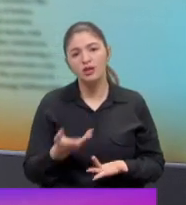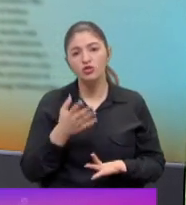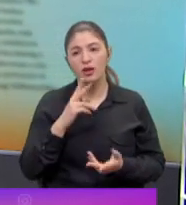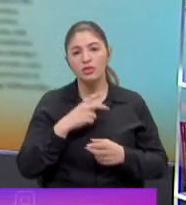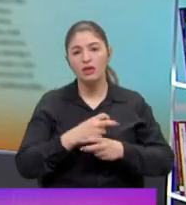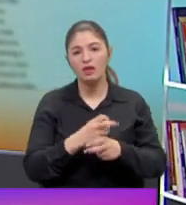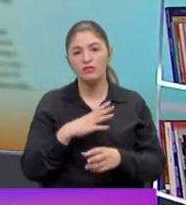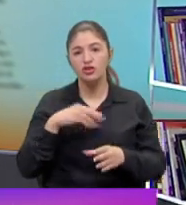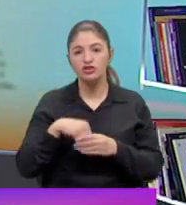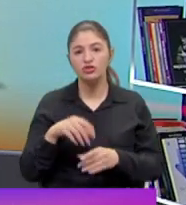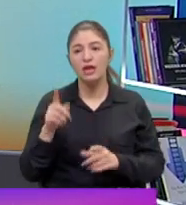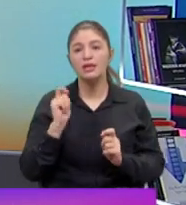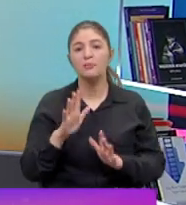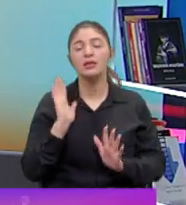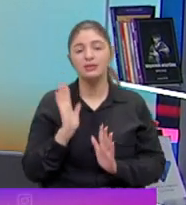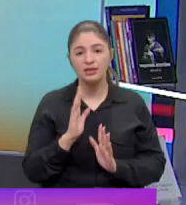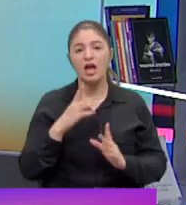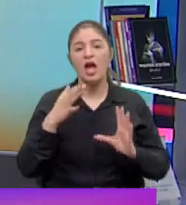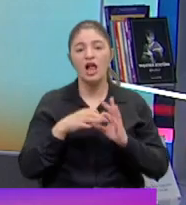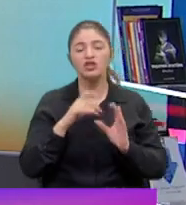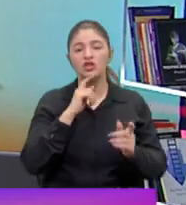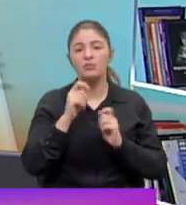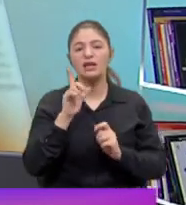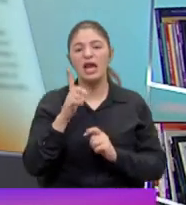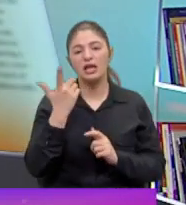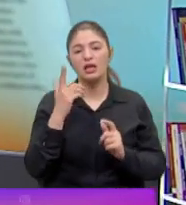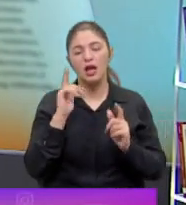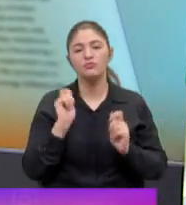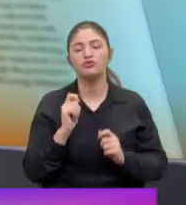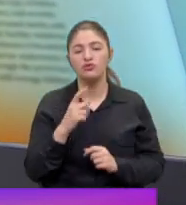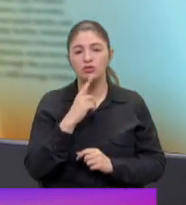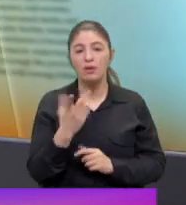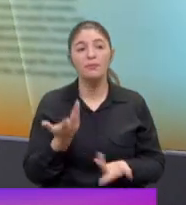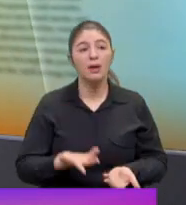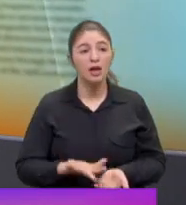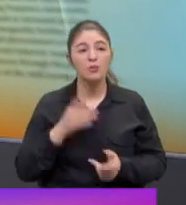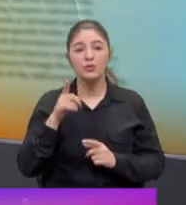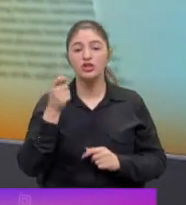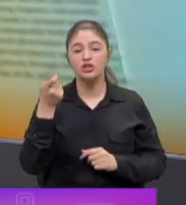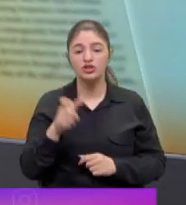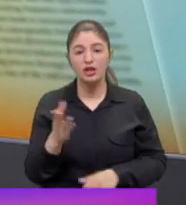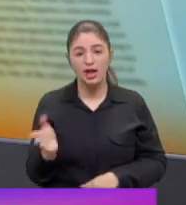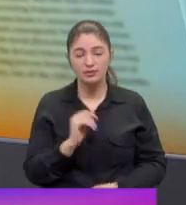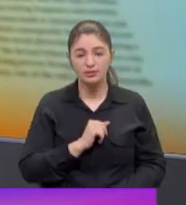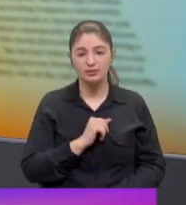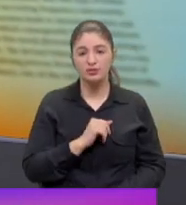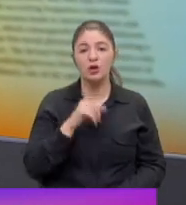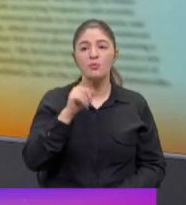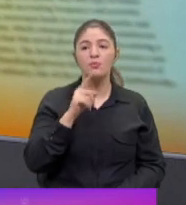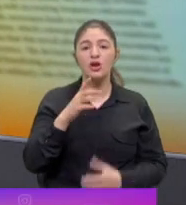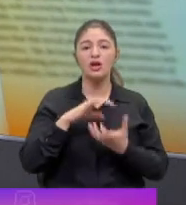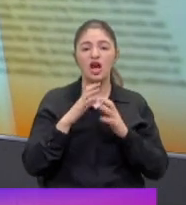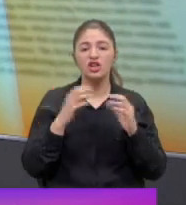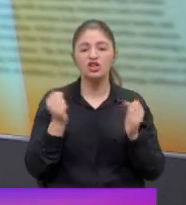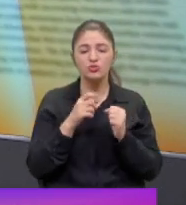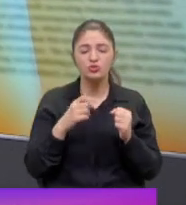Çünkü tehdit de var orada. Yapmazsanız ilgili sözleşmenin gerekleri yerine getirilecek. Peki bu işçiler bu karda,